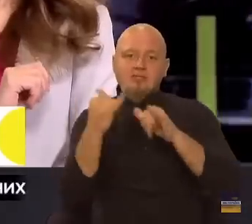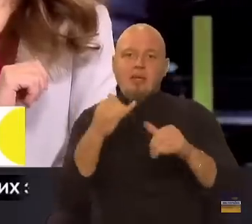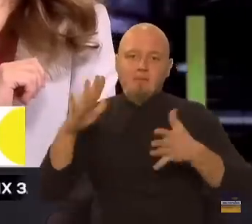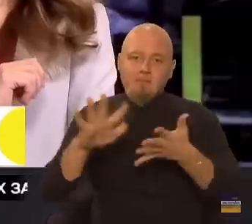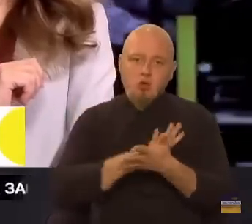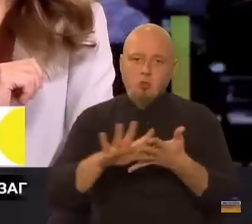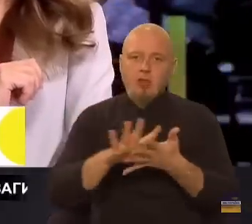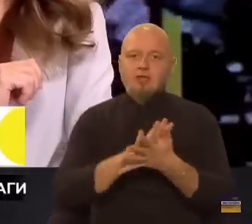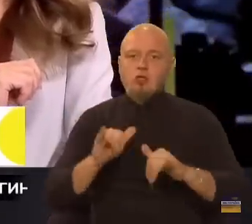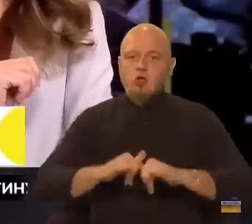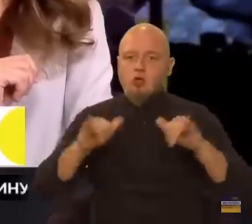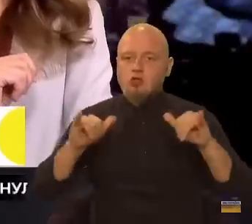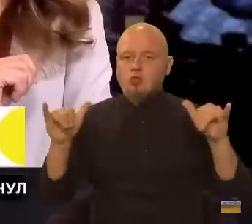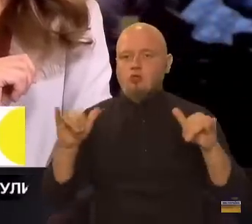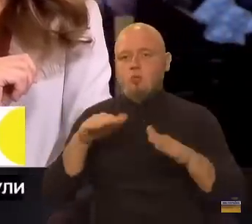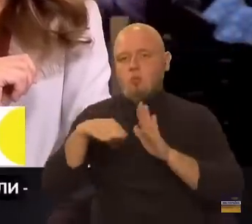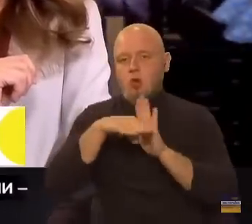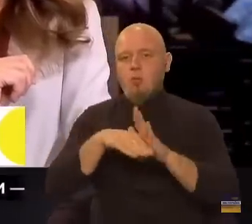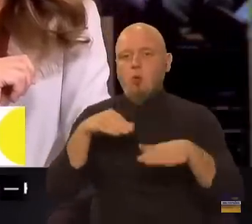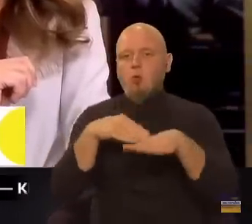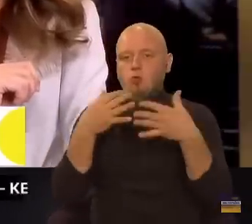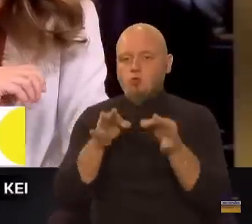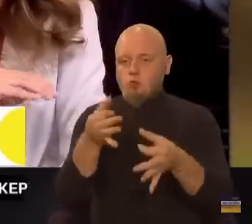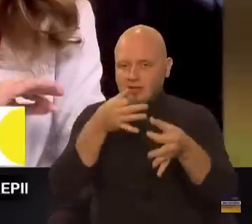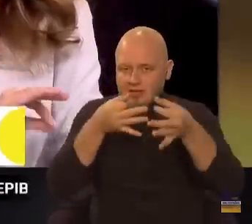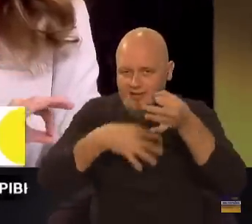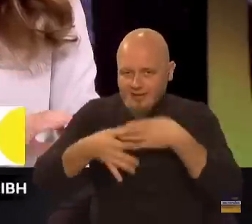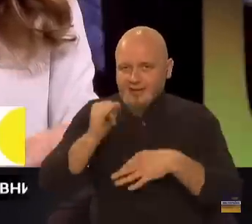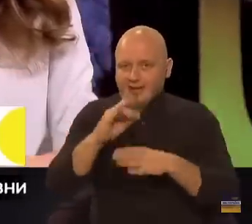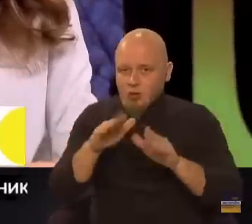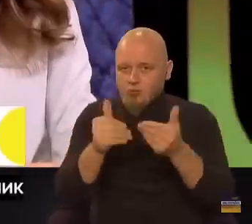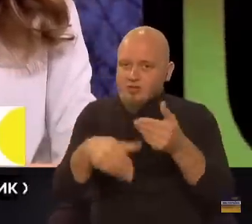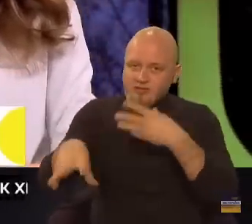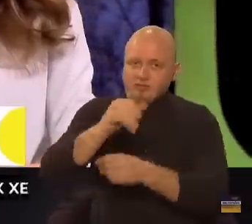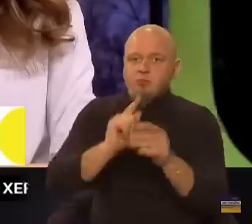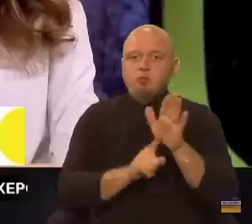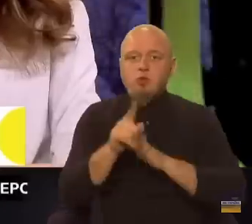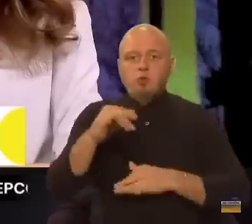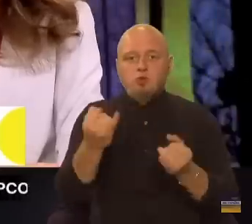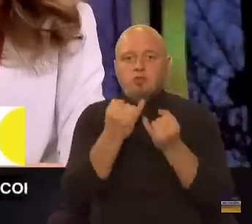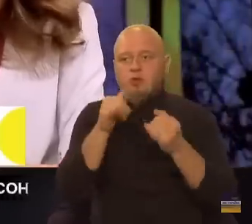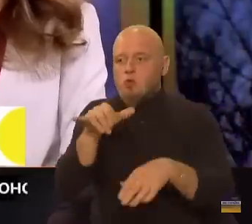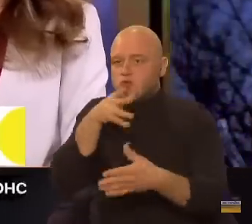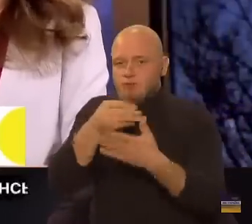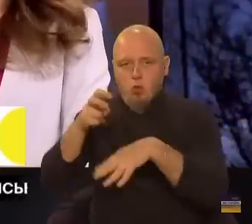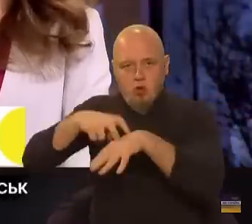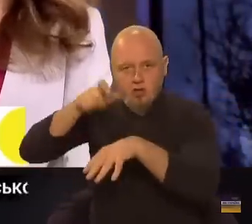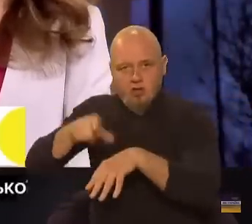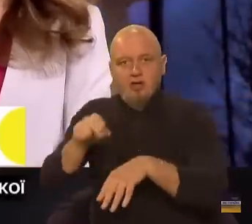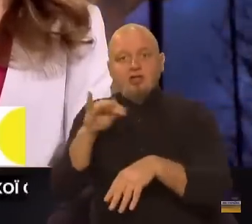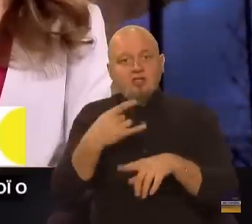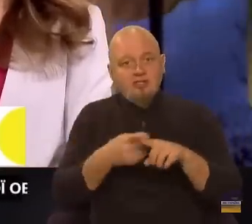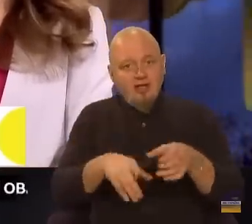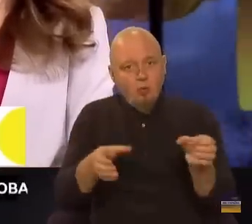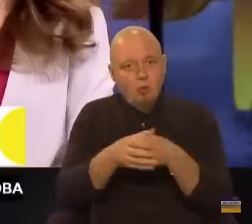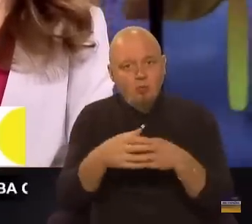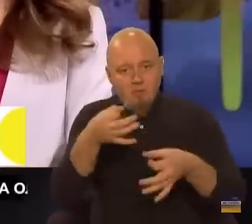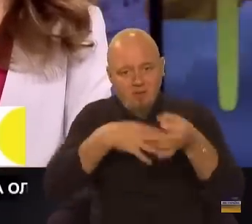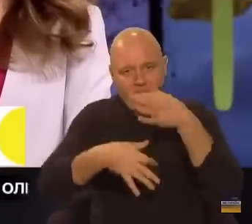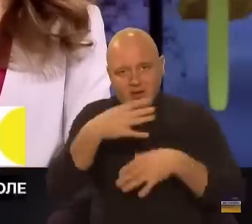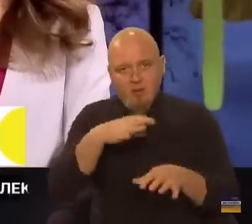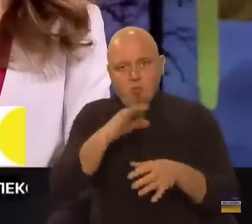розширюючи програму «Доступні ліки». І рекомендуємо всім спочатку цікавитися свого лікуючого лікаря, чи ця група